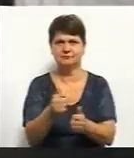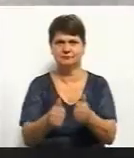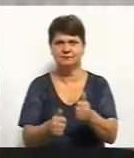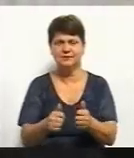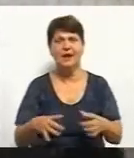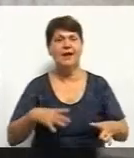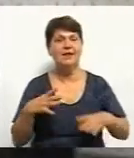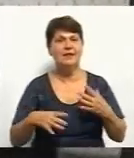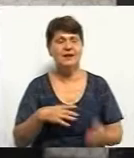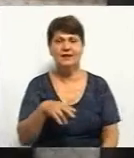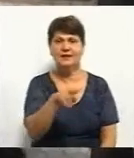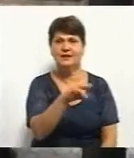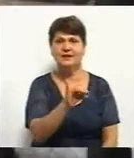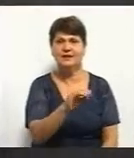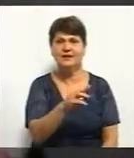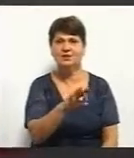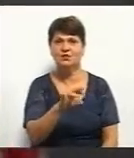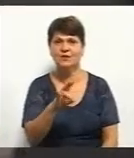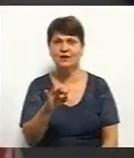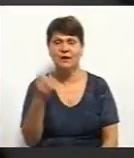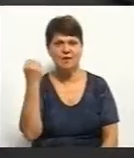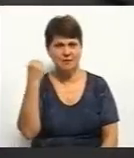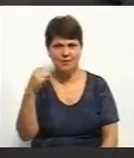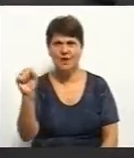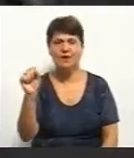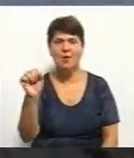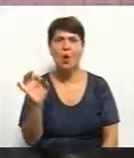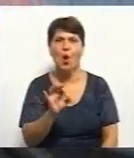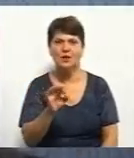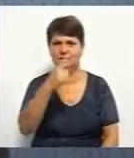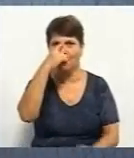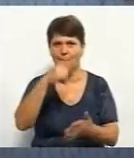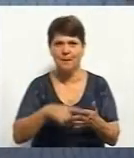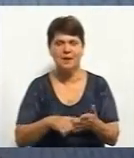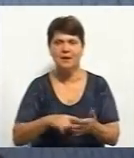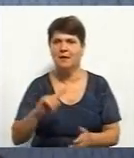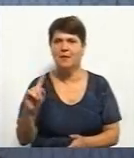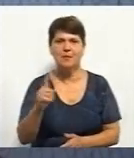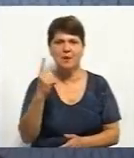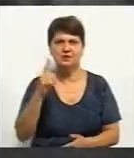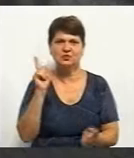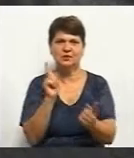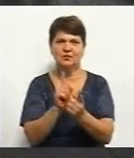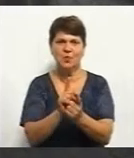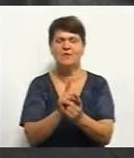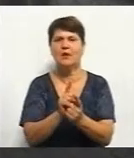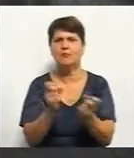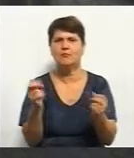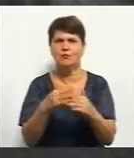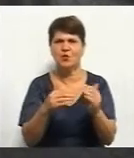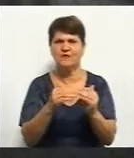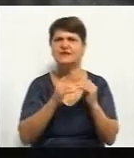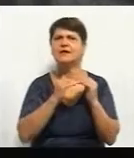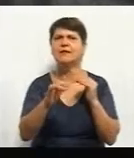Тренер Ігор Дишливенко каже, у перемозі Олександра впевнений. Додає, першість у поєдинку дасть можливість вінничанину вийти на професійний ринг.